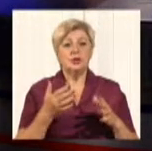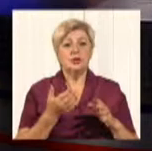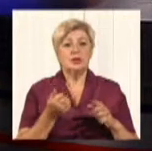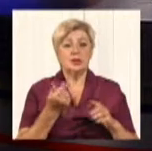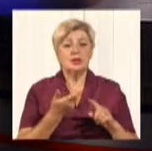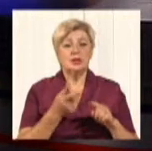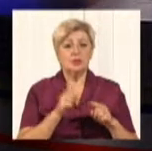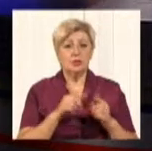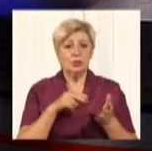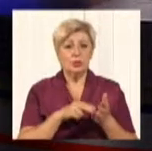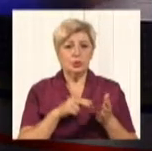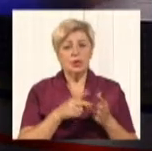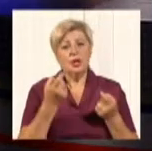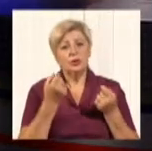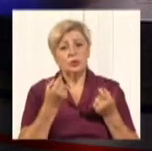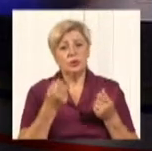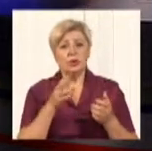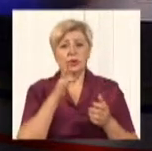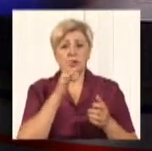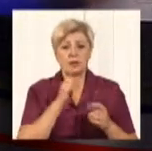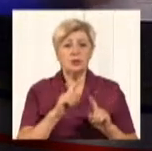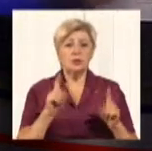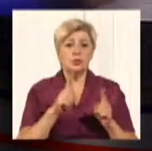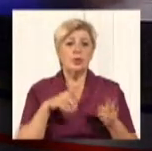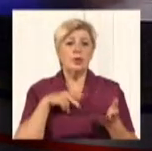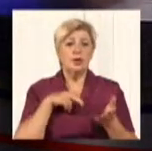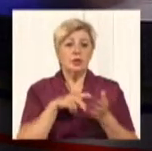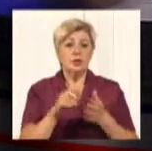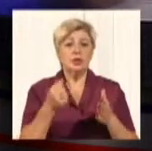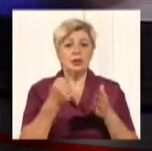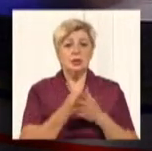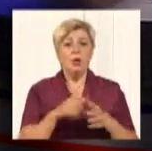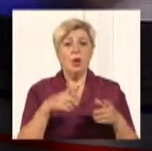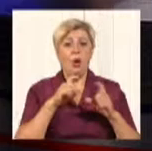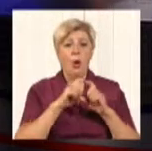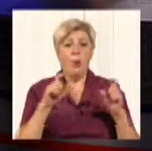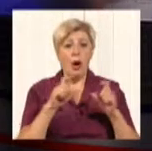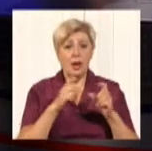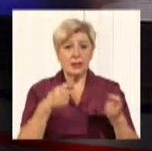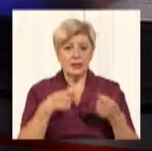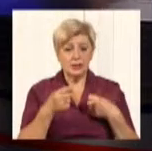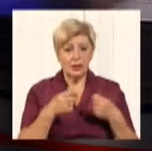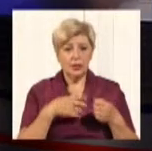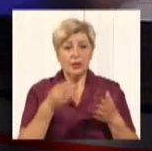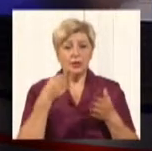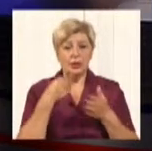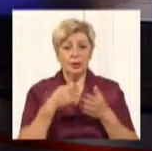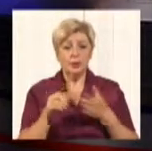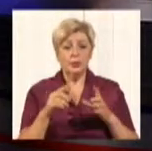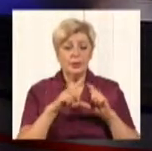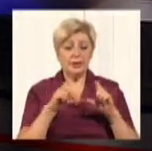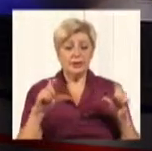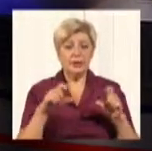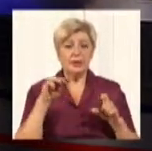це трохи часу, щоб дійти до магазину і купити собі приставку Т2,